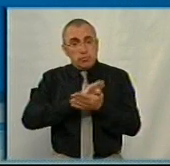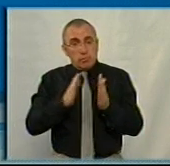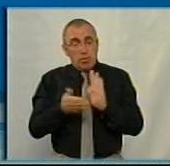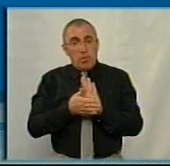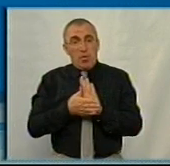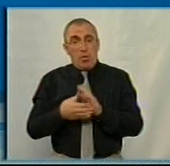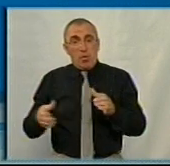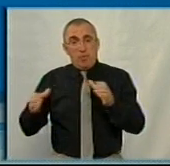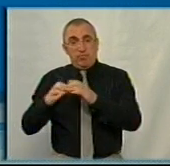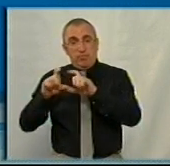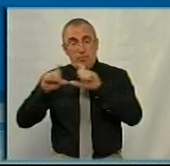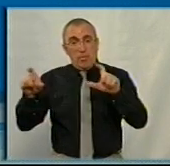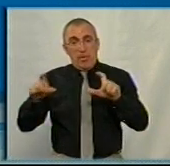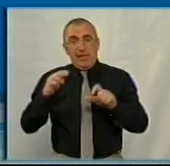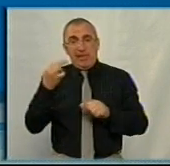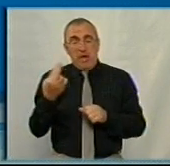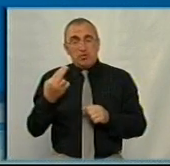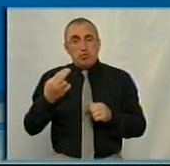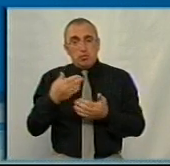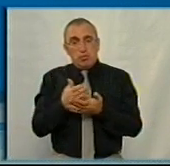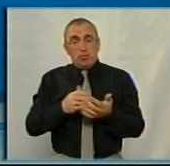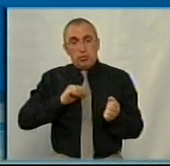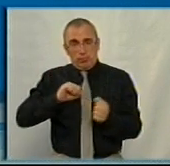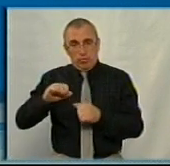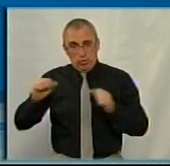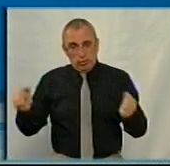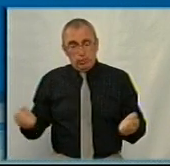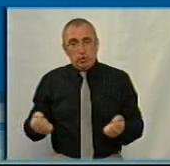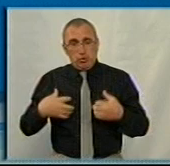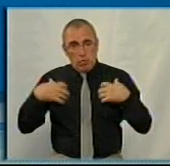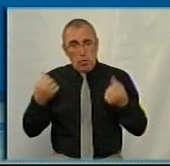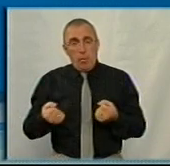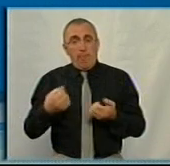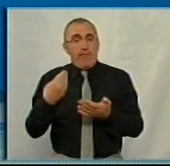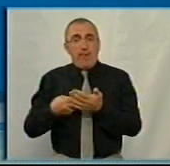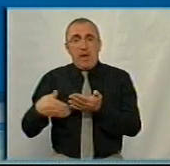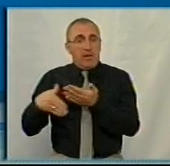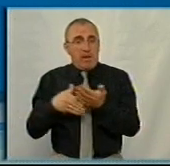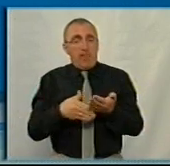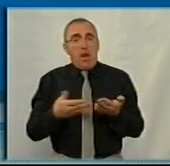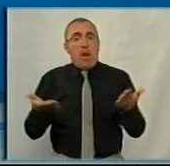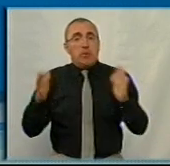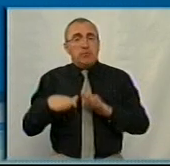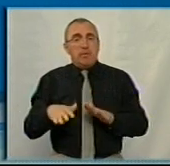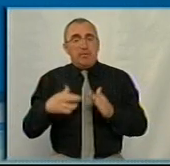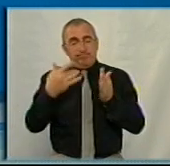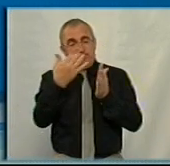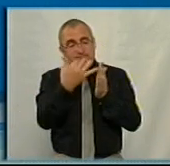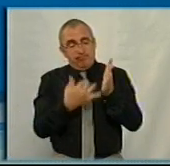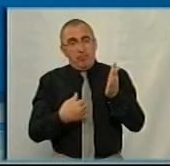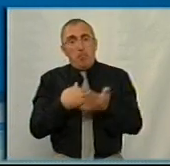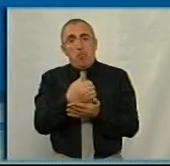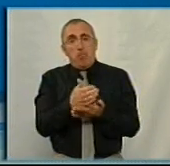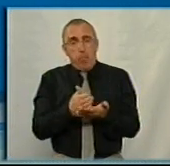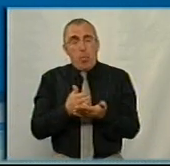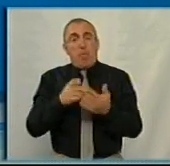Національною службою здоров'я, але оскільки пакети недостатньо профінансовані, лишається певний ряд послуг, який